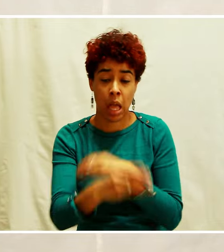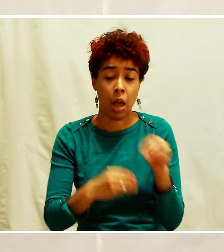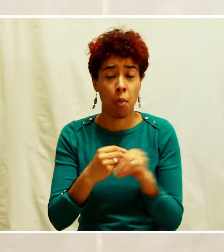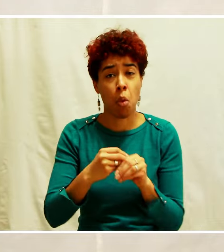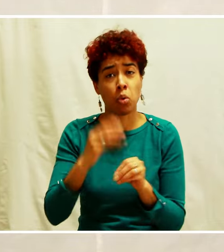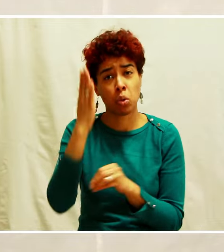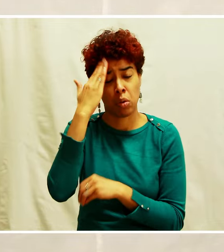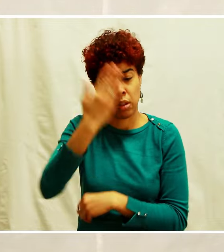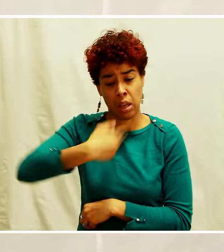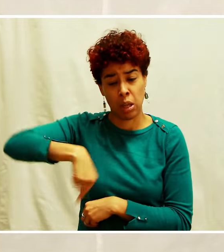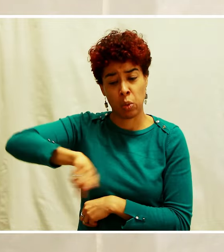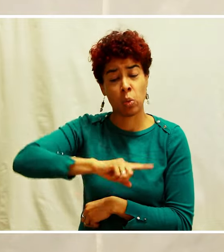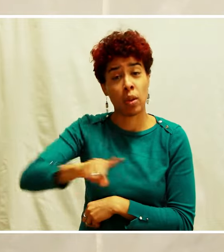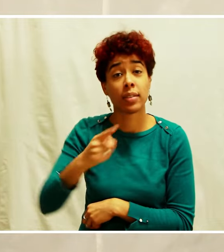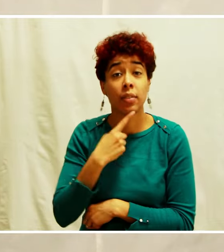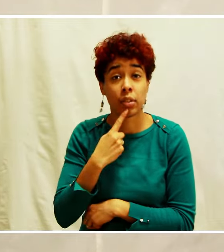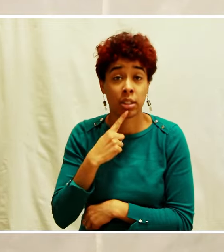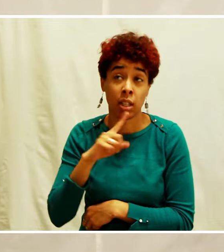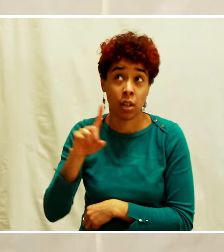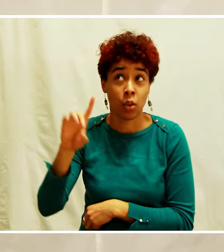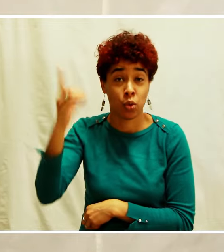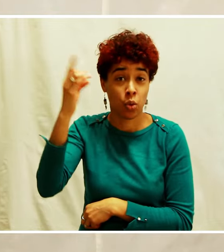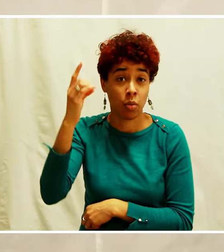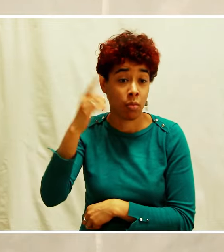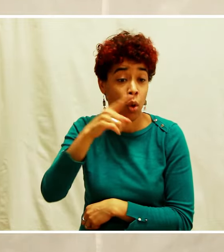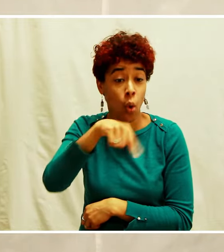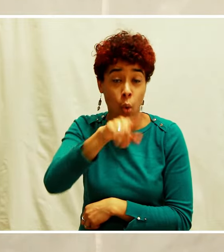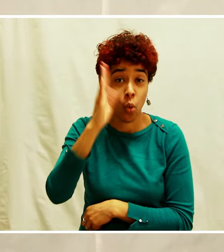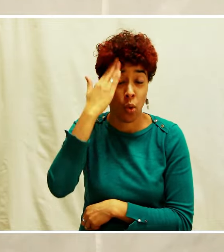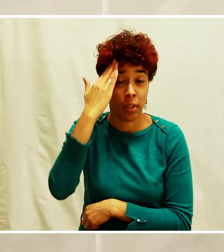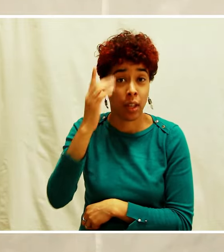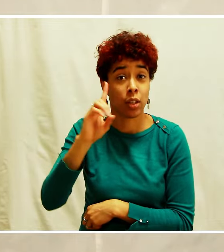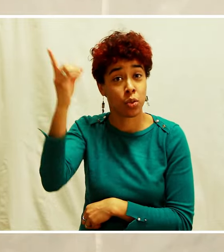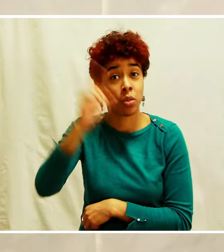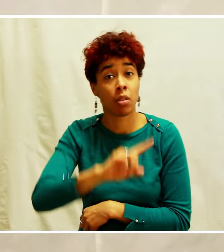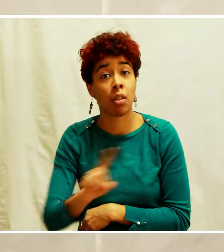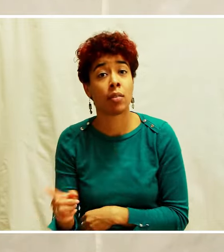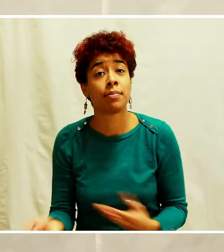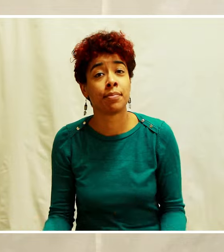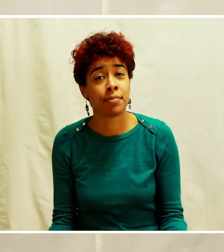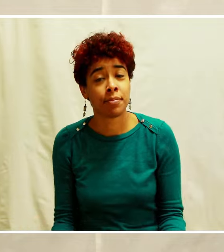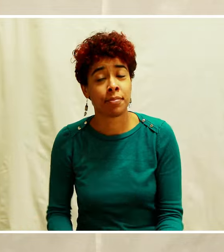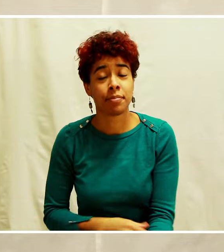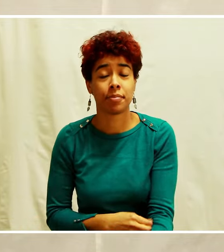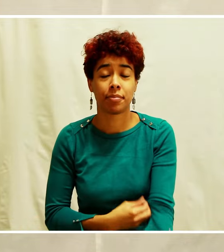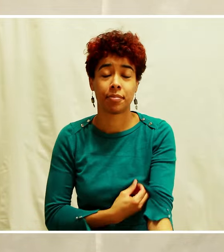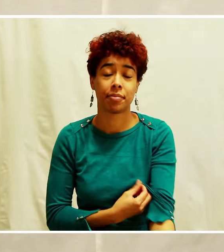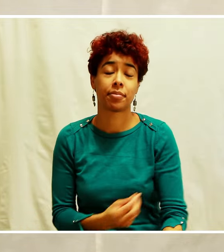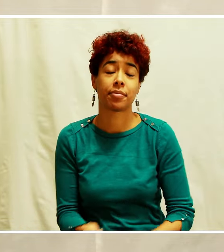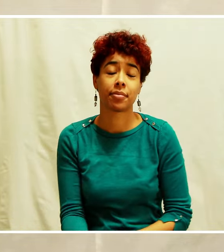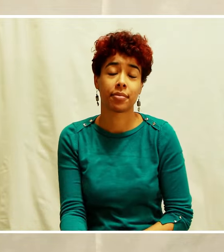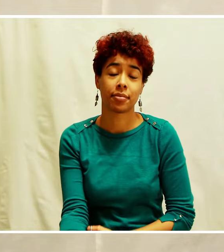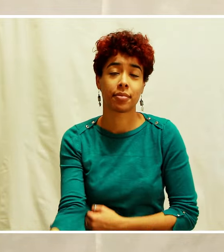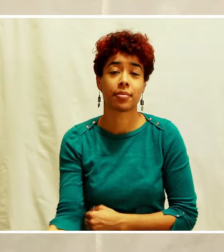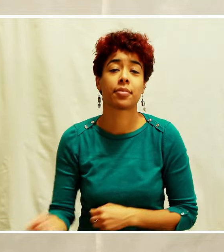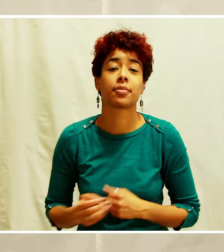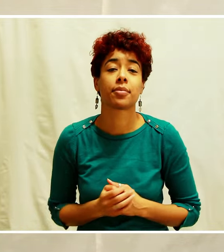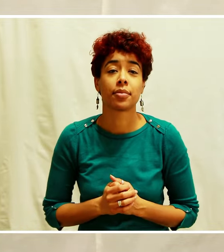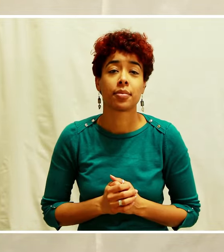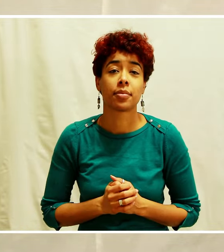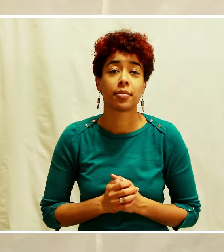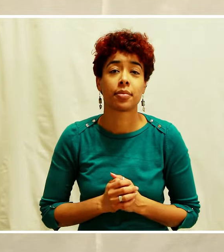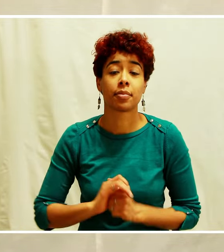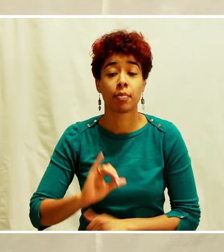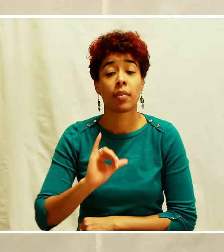qu'il ne l'a pas connu. Amen. On voit que l'apôtre Jean va écrire à ses chrétiens qui sont parfois